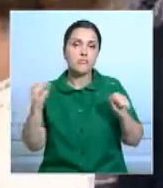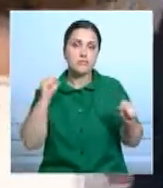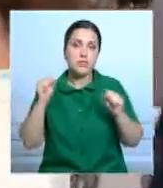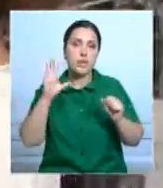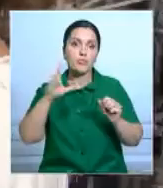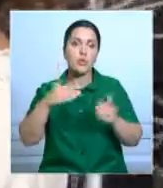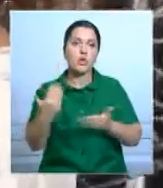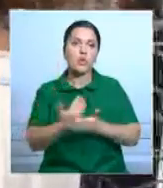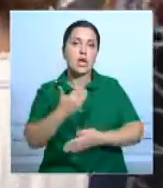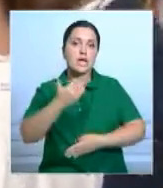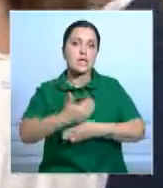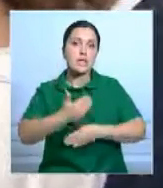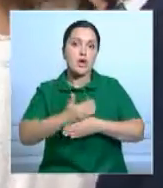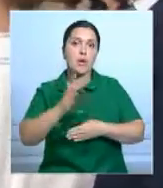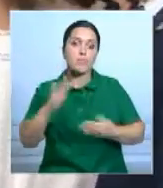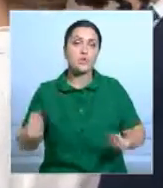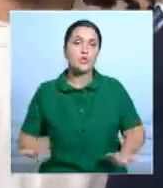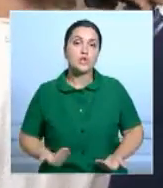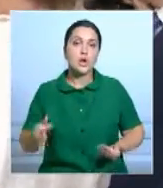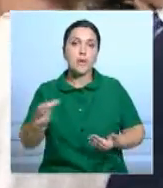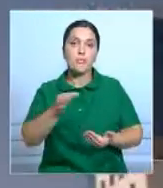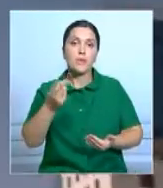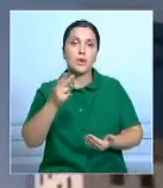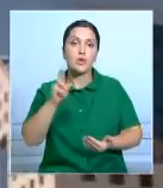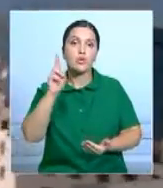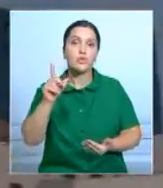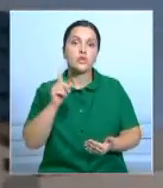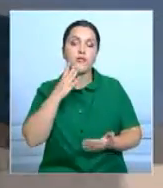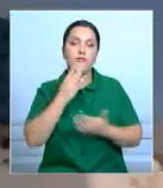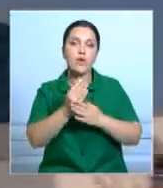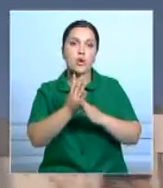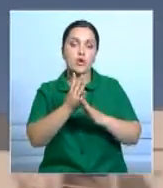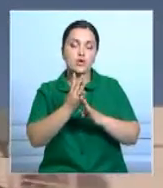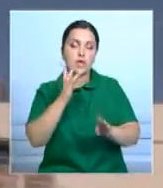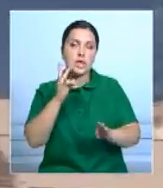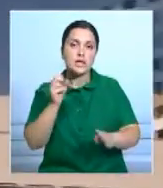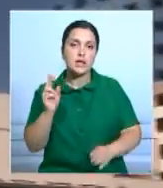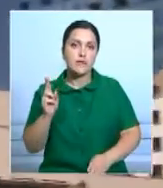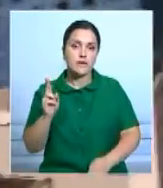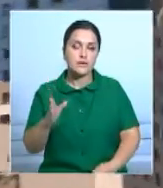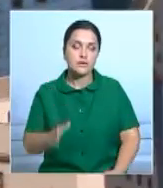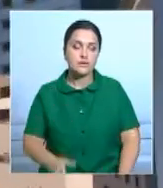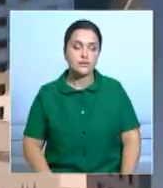включая новый театр, станет жилым микрорайоном для тех, кто дожидается своей очереди на квартиру.